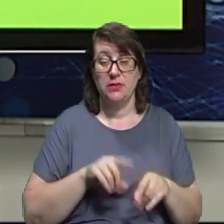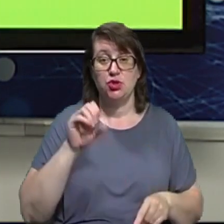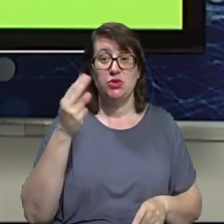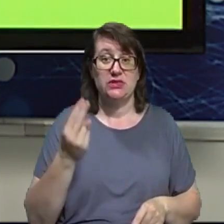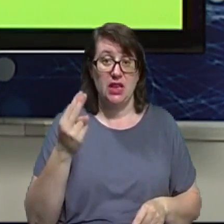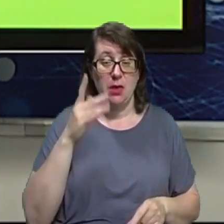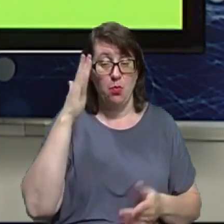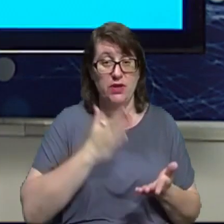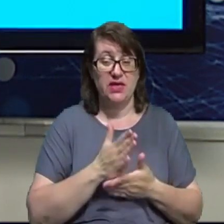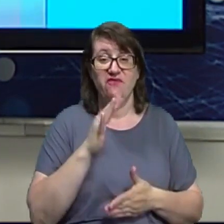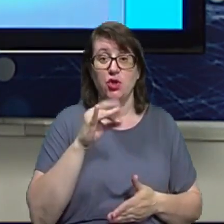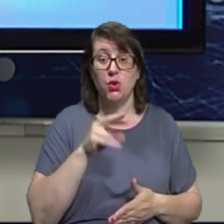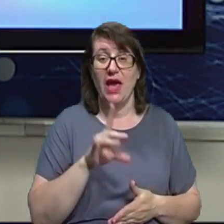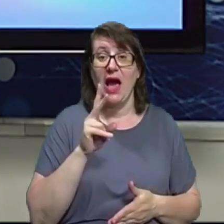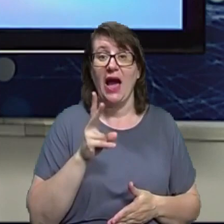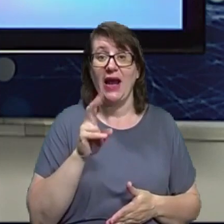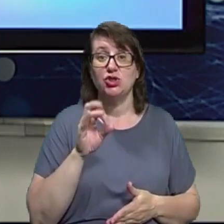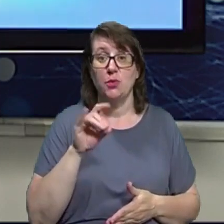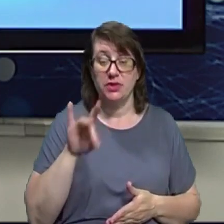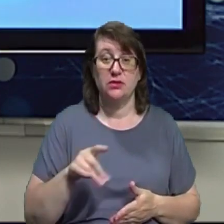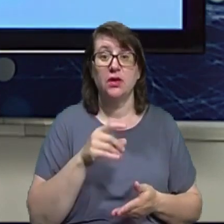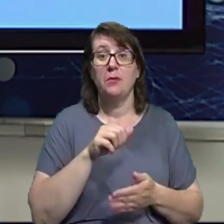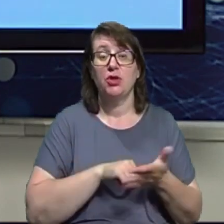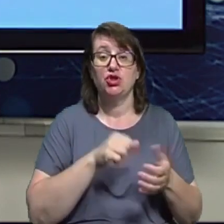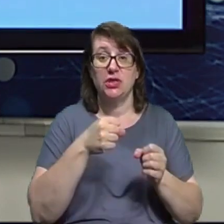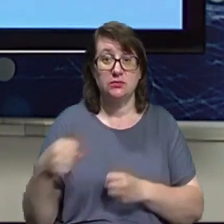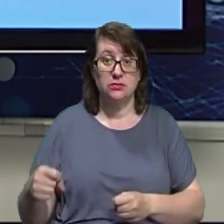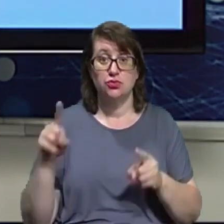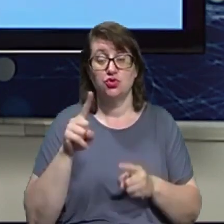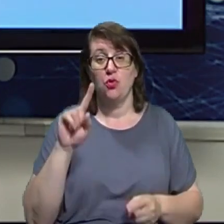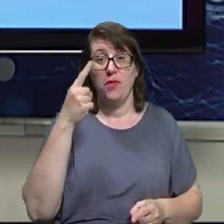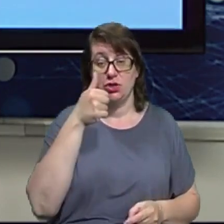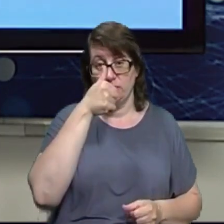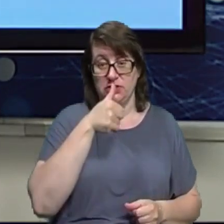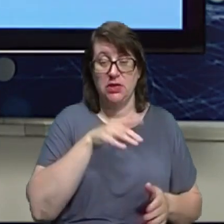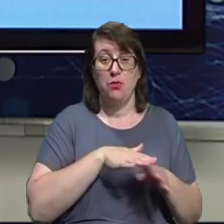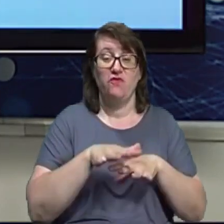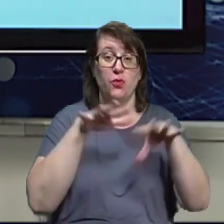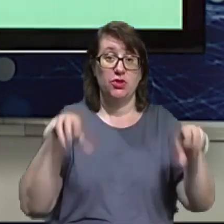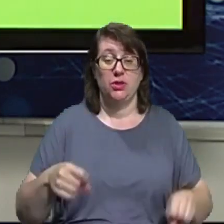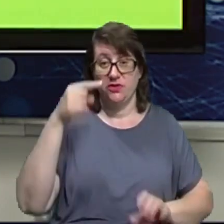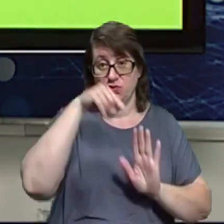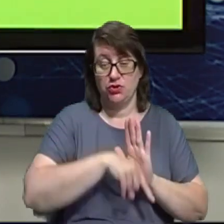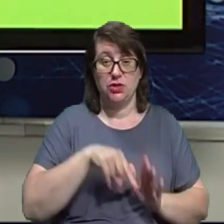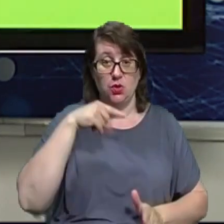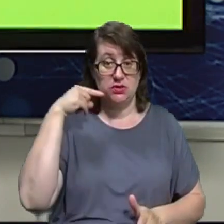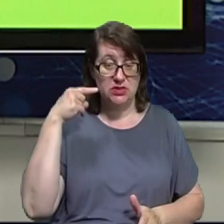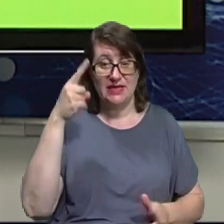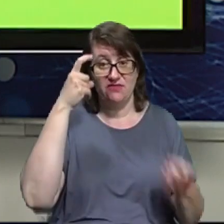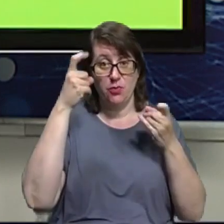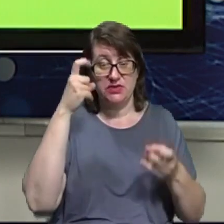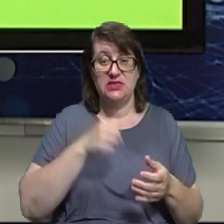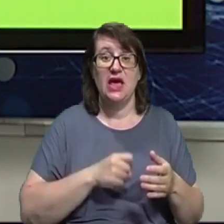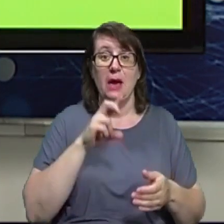Вікторії Краснопір, причиною затримок виплати є те, що у перші місяці повномасштабного вторгнення Росії інформаційні бази даних